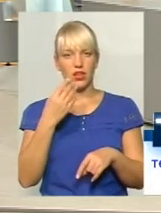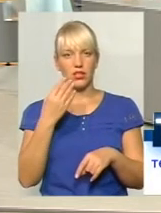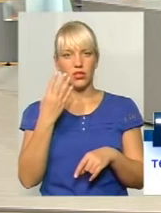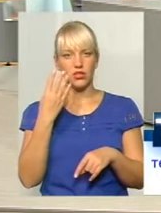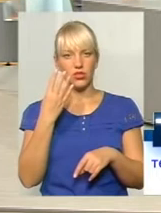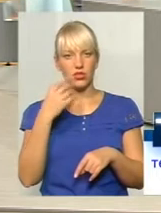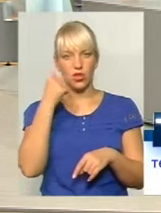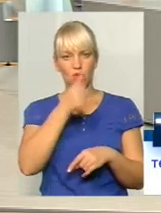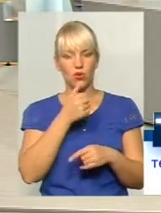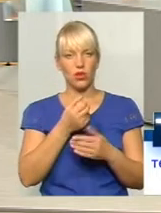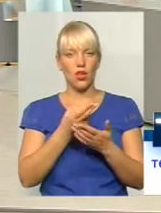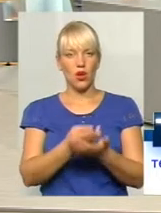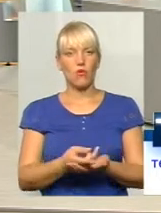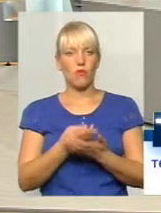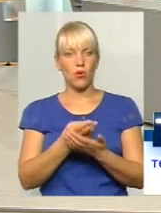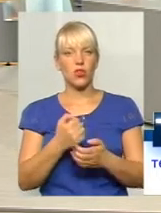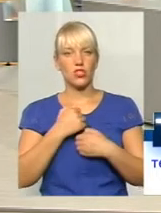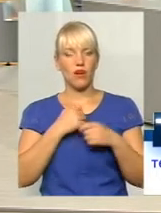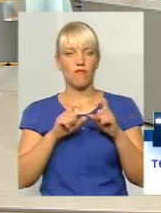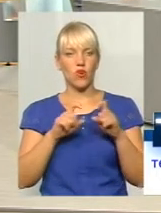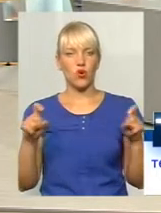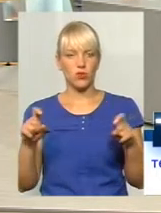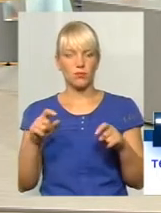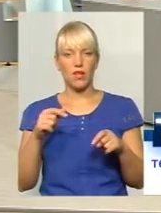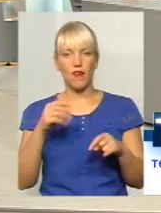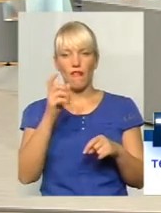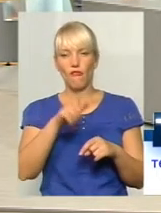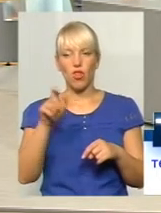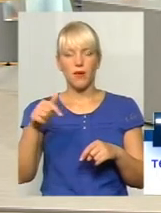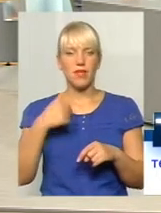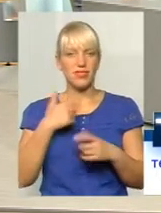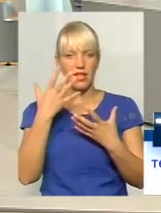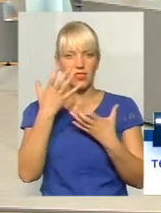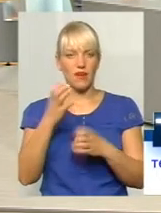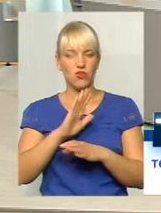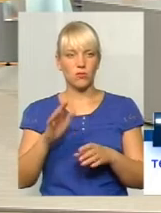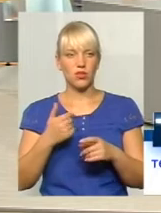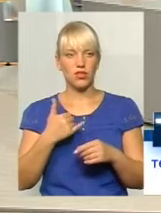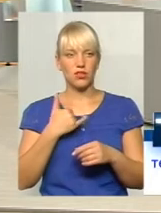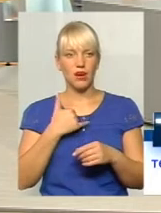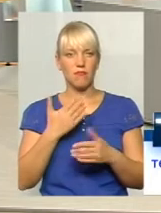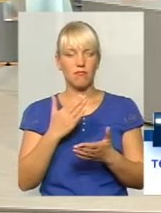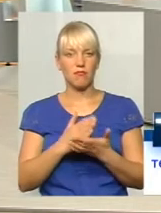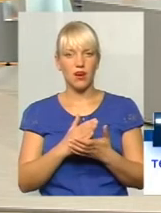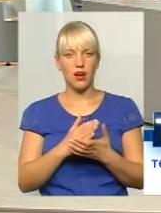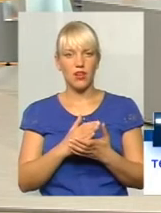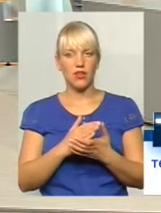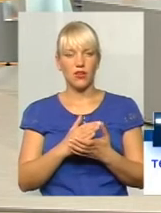полагав у гості, вони мене не розпиняють. Хоча я маю 5 разів більше зігод, чим